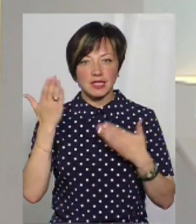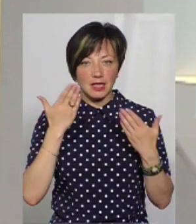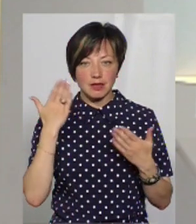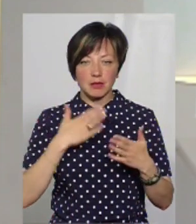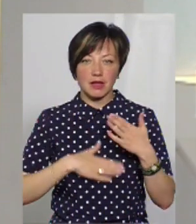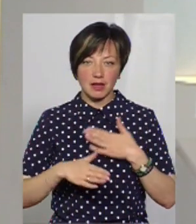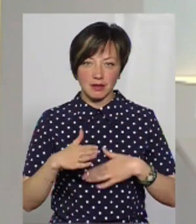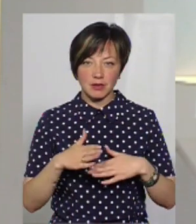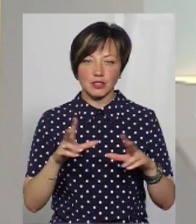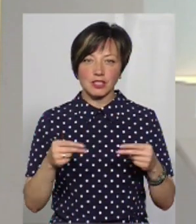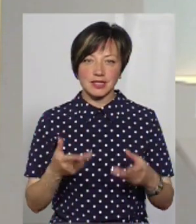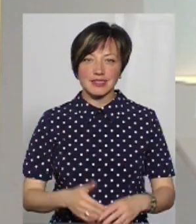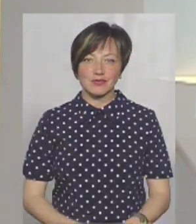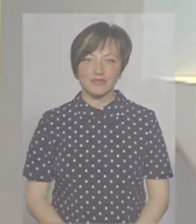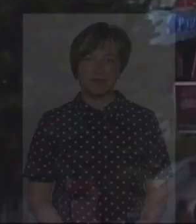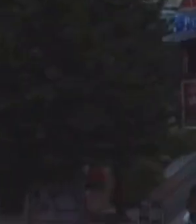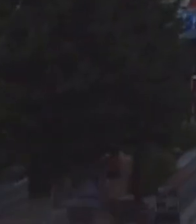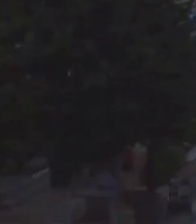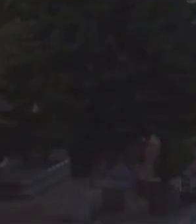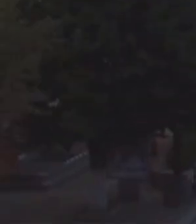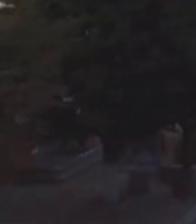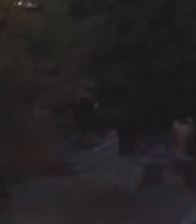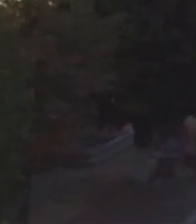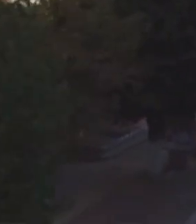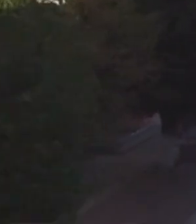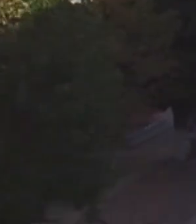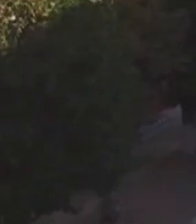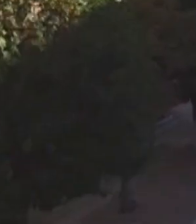веселими і радісними. Нехай щастить. Дякую